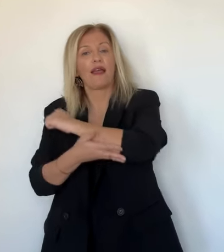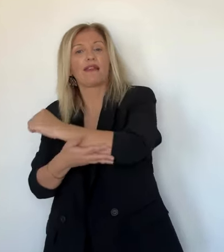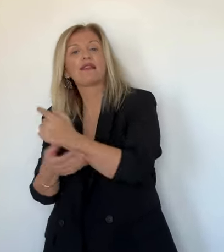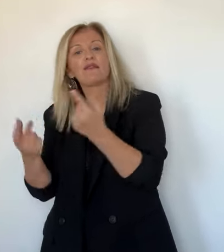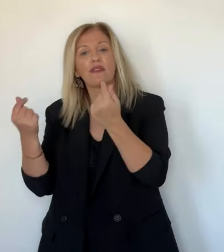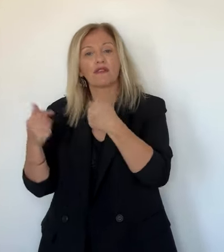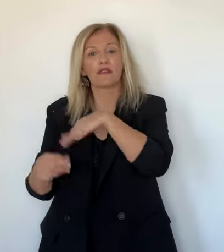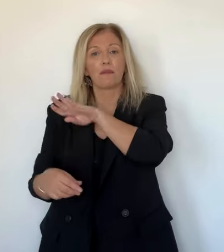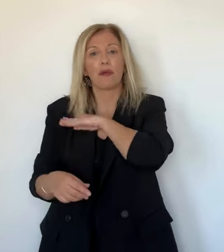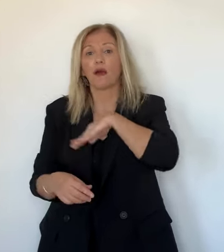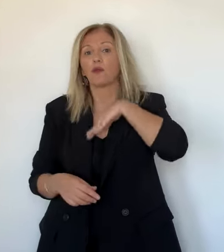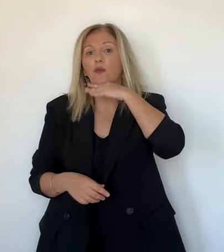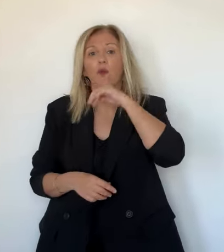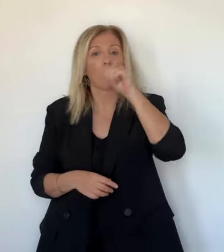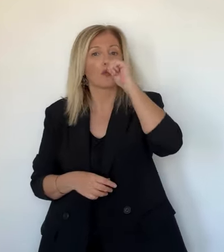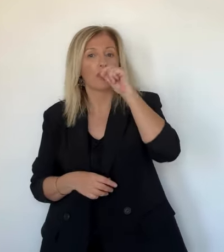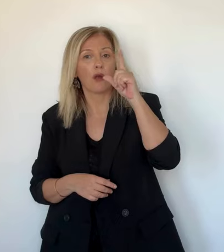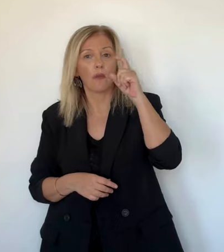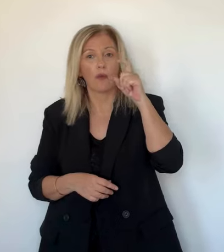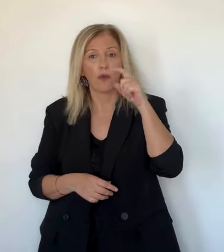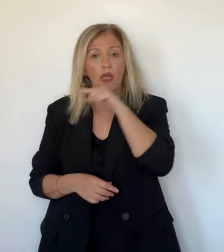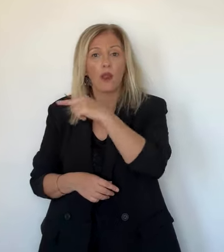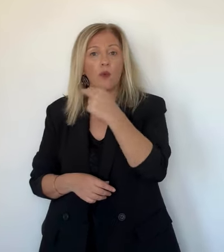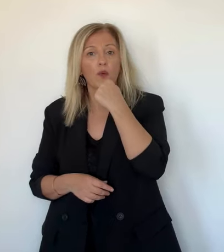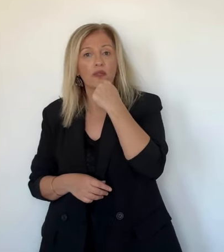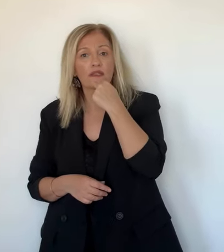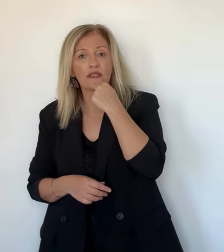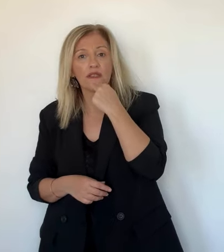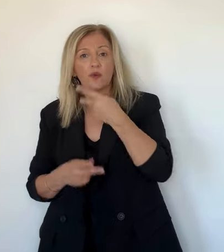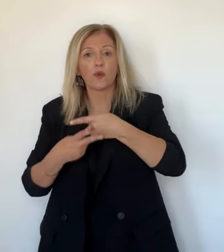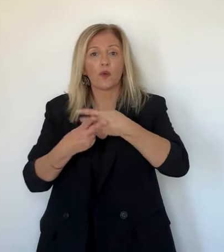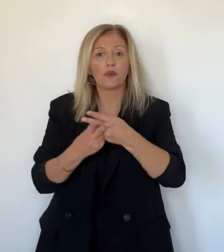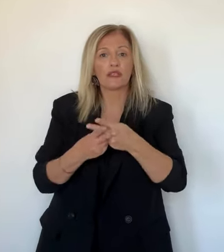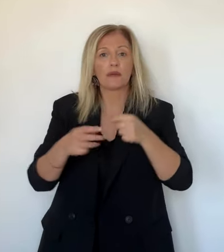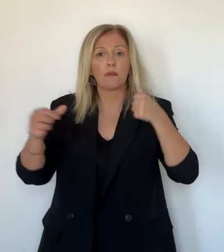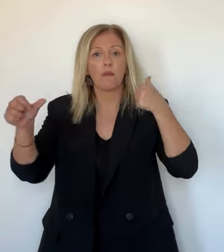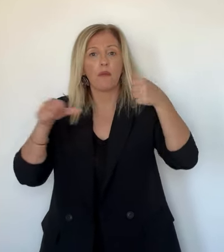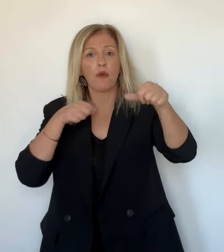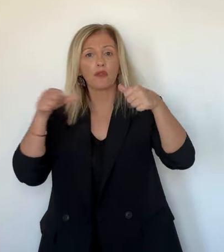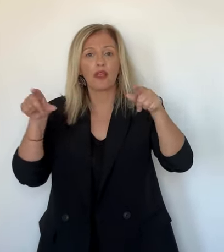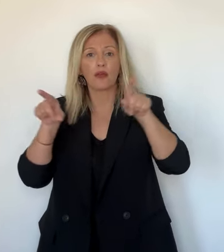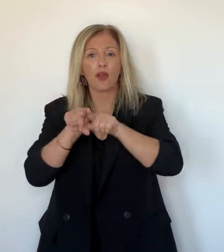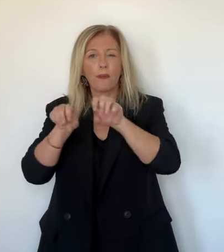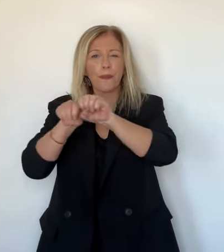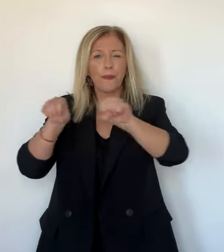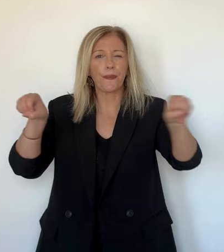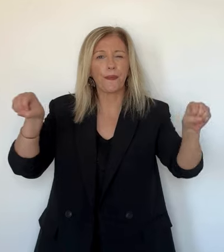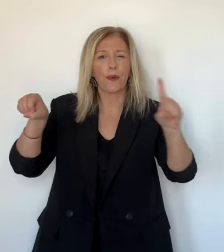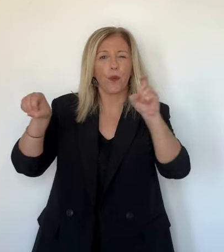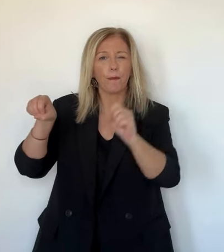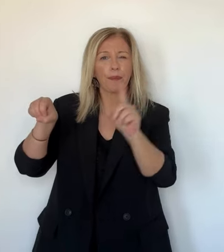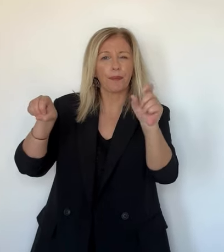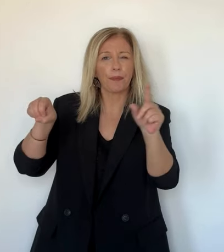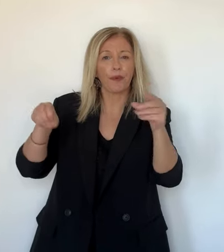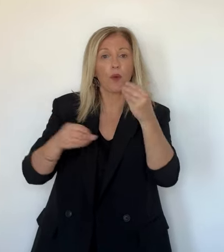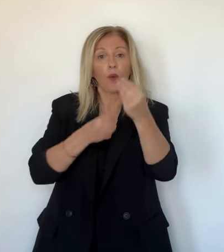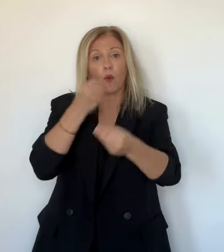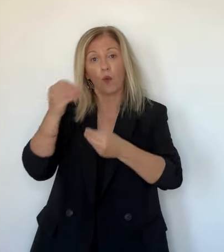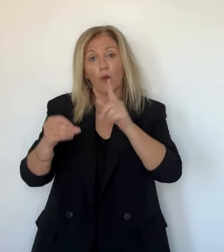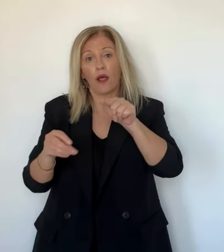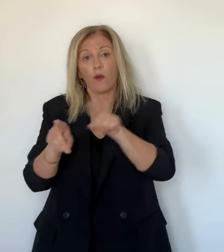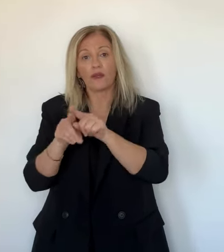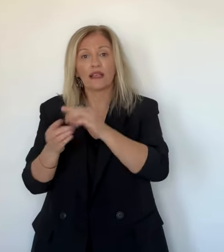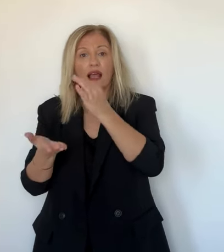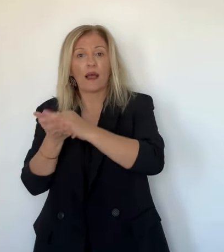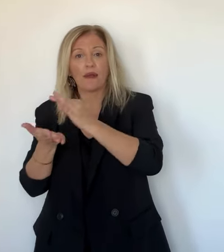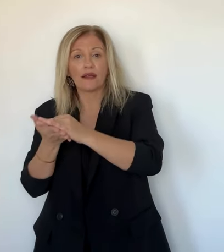cultivatrice cède des nouvelles technologies. Sondes reliées à une application en temps réel et autres outils 2.0. Et surtout aussi, le vent, là